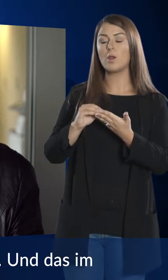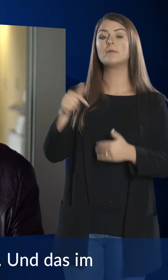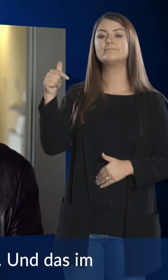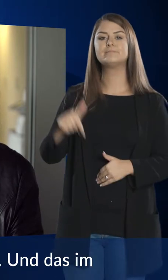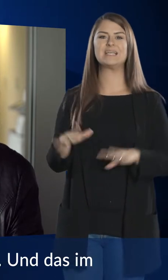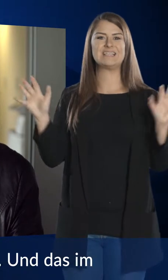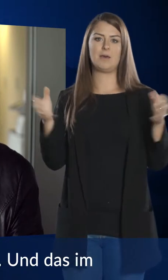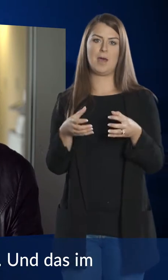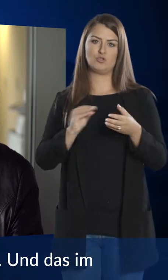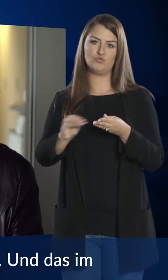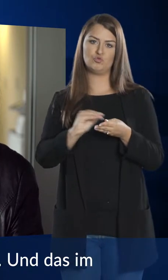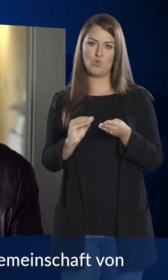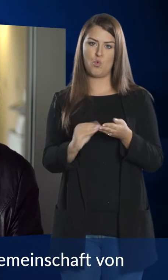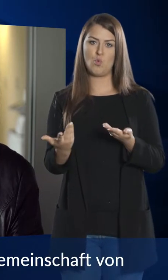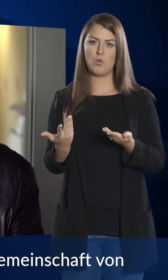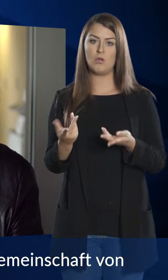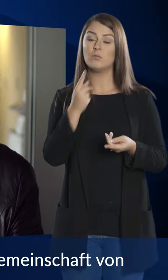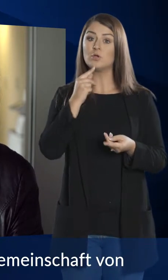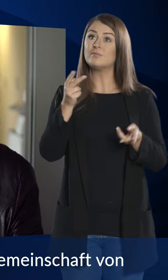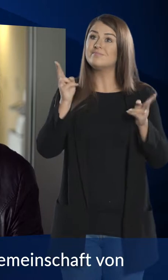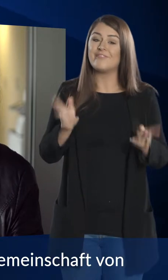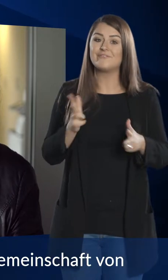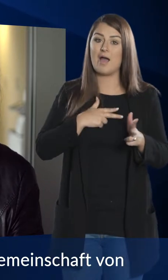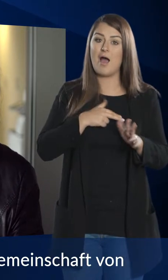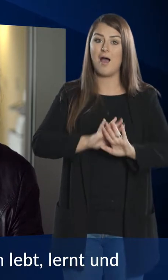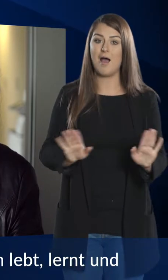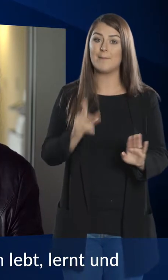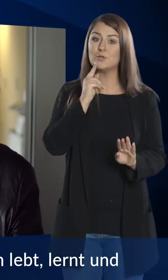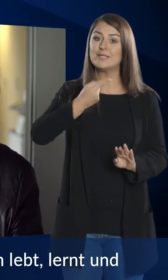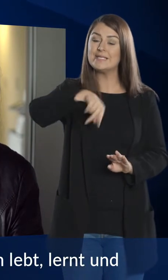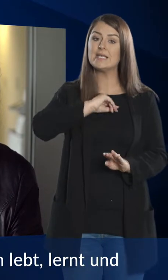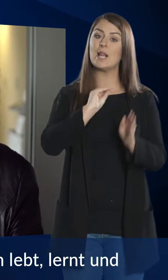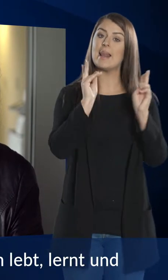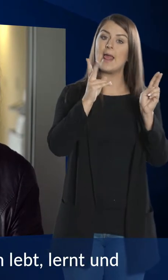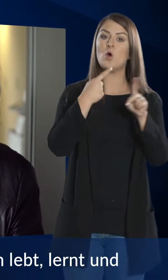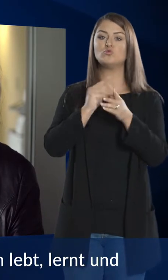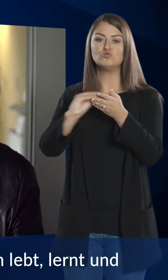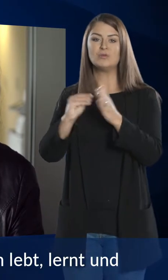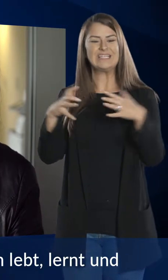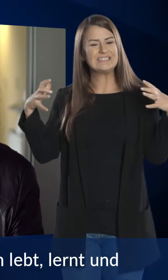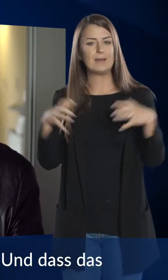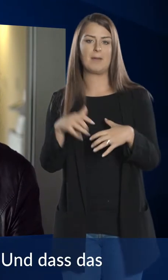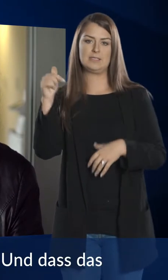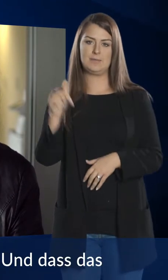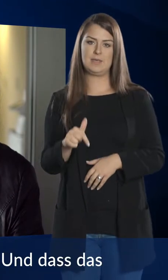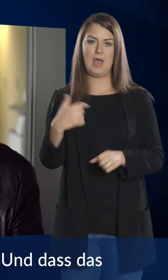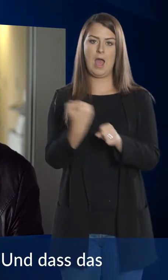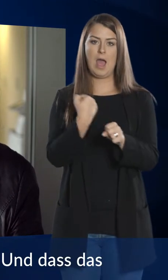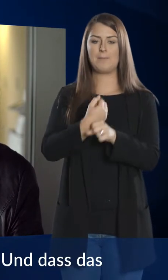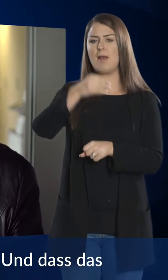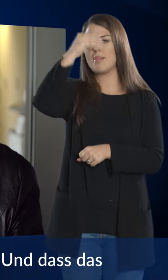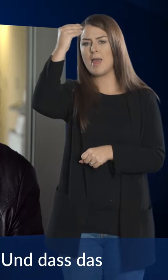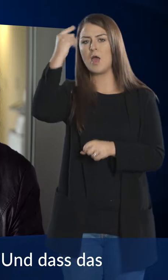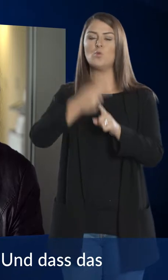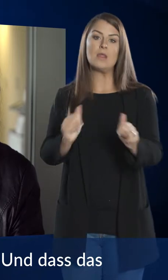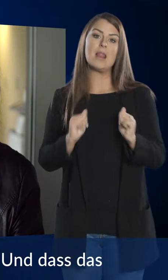dass es eine Gemeinschaftsschule ist und das im wahrsten Sinne, dass hier eine Gemeinschaft von Lehrern und Schülern gemeinsam lebt, lernt und arbeitet, wie wir immer